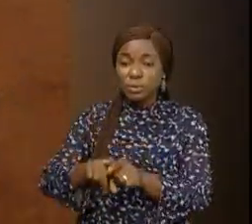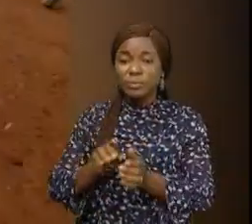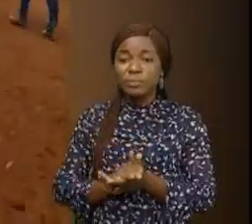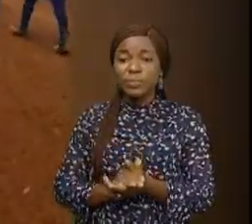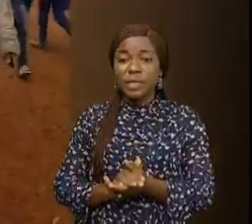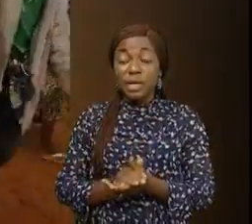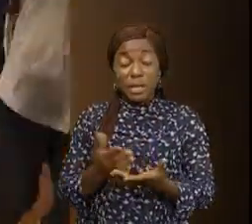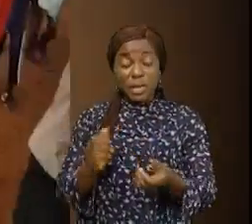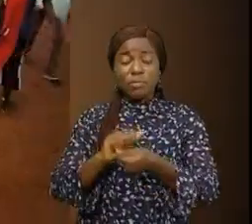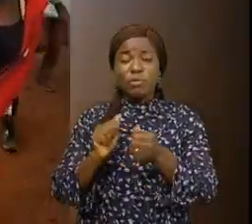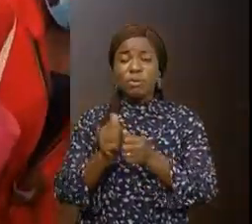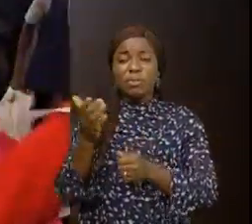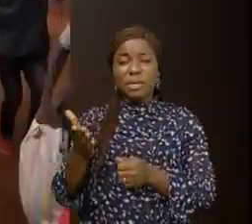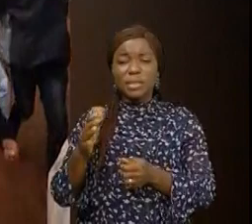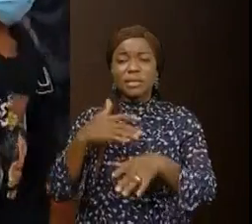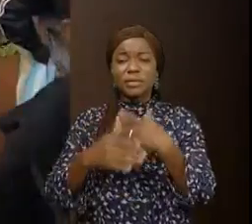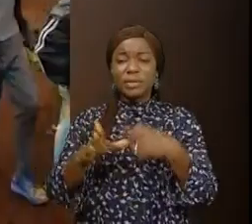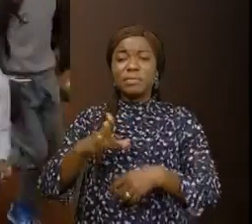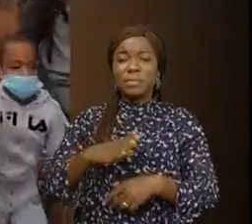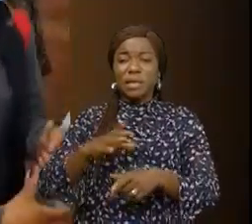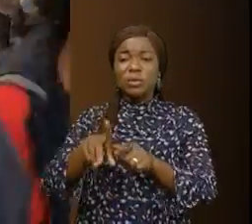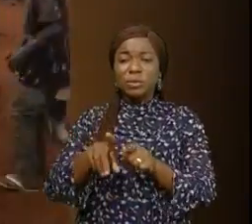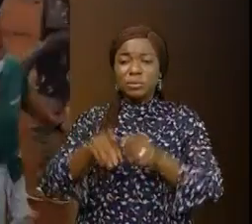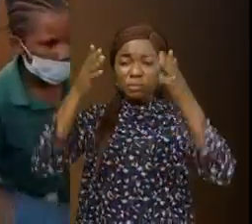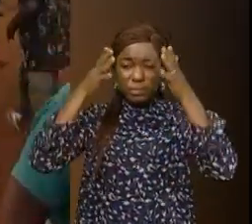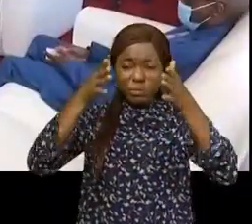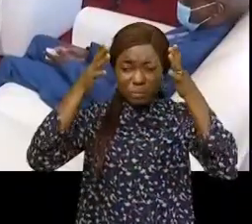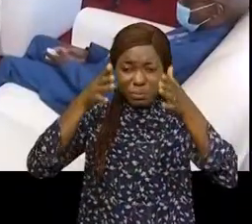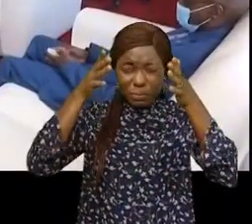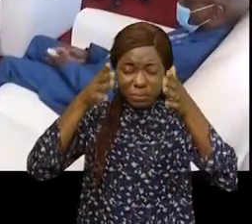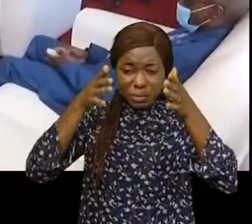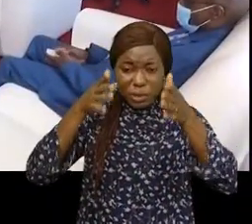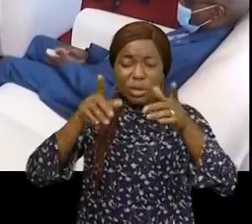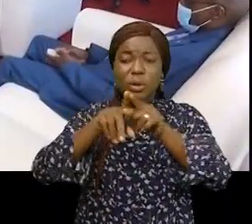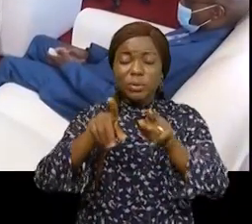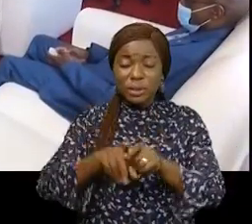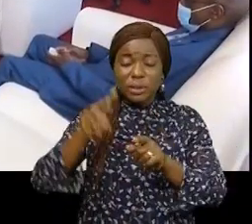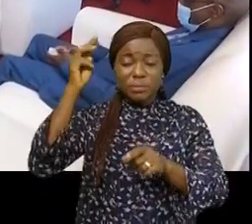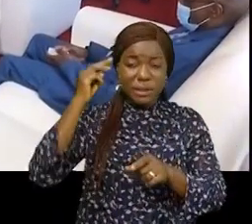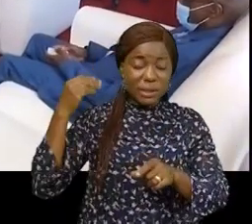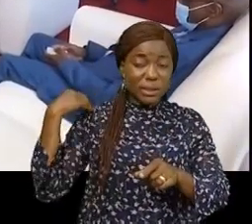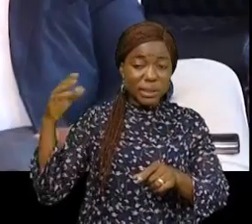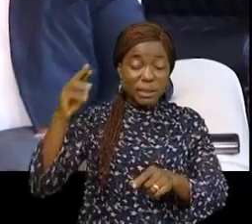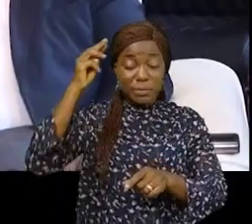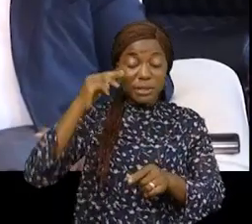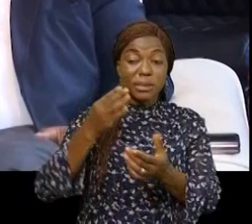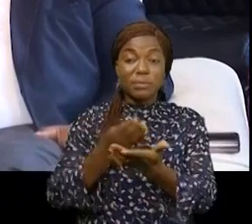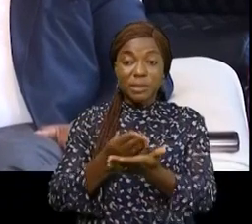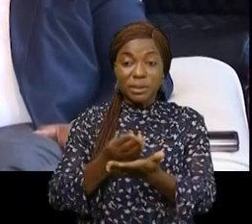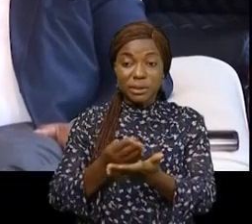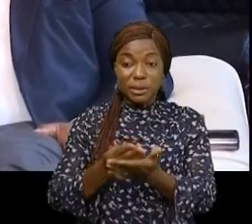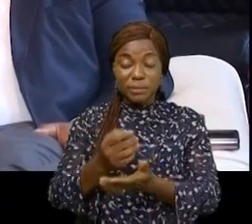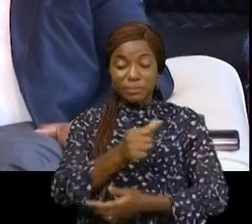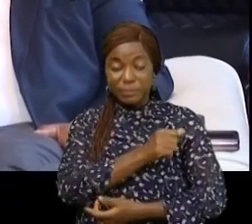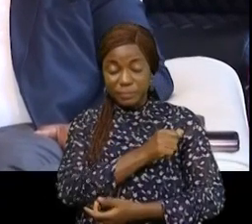Cette situation préoccupante a bénéficié d'une attention particulière du ministre d'Etat, ministre du Bige, Aimé Boji